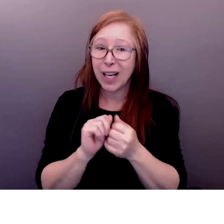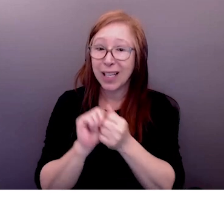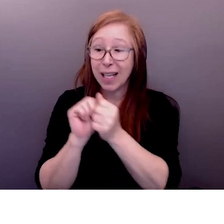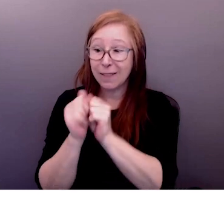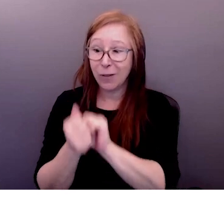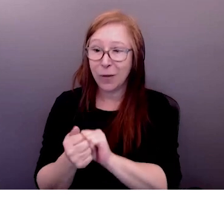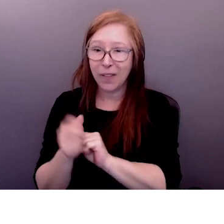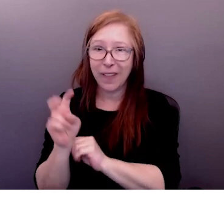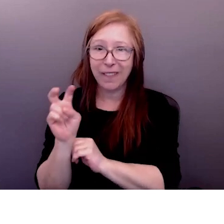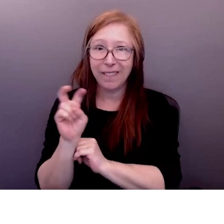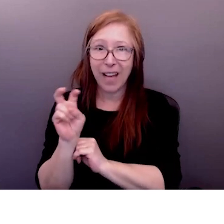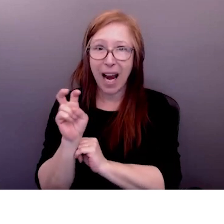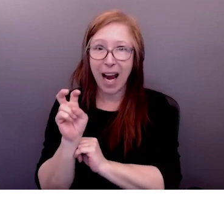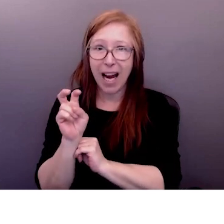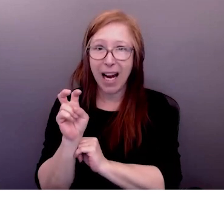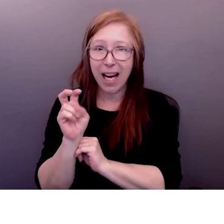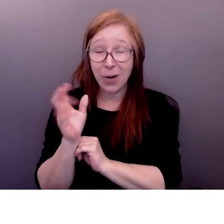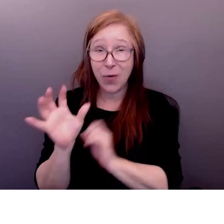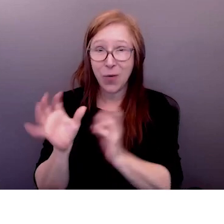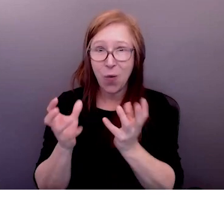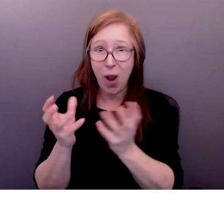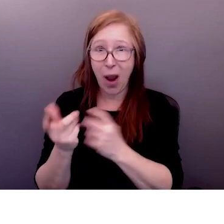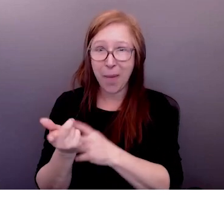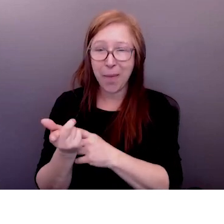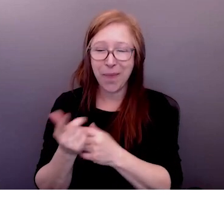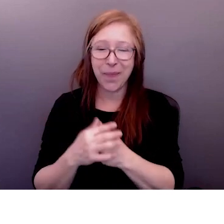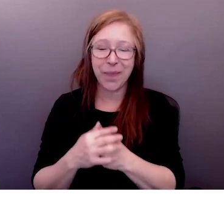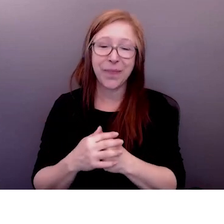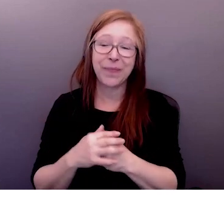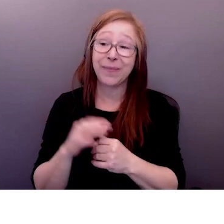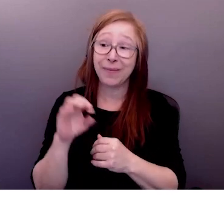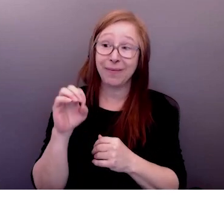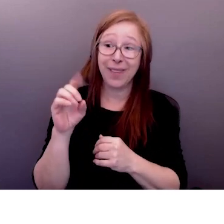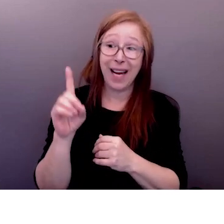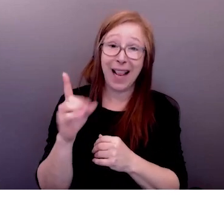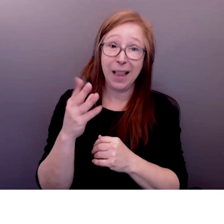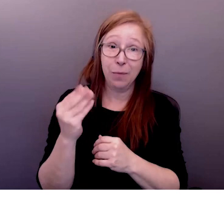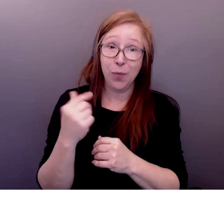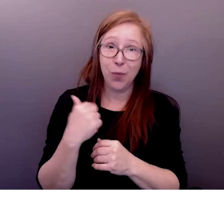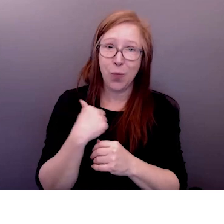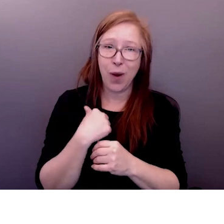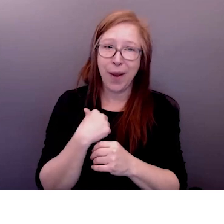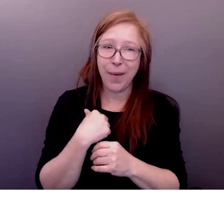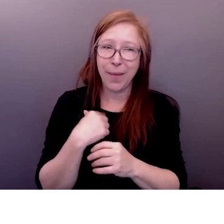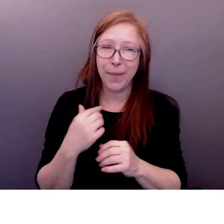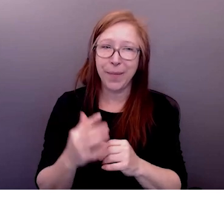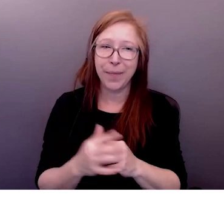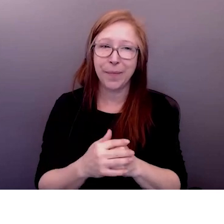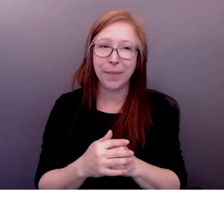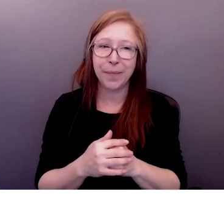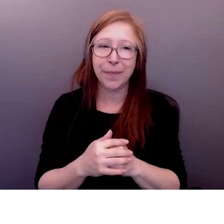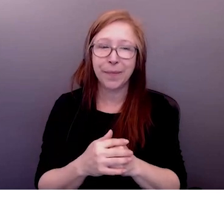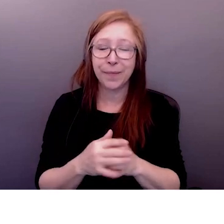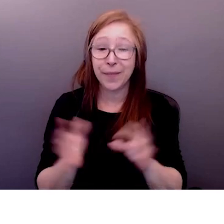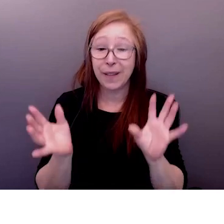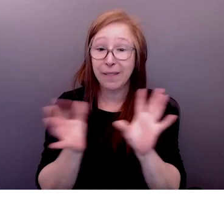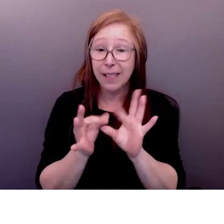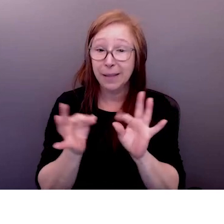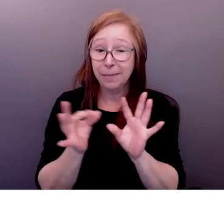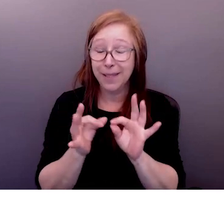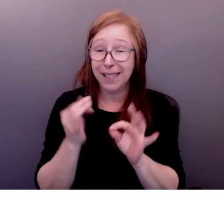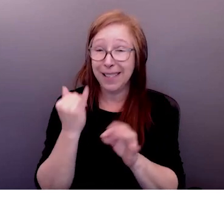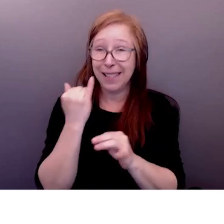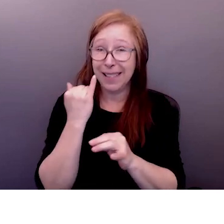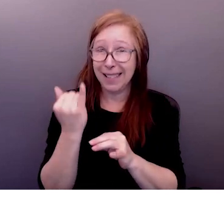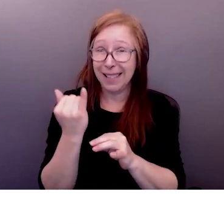'idées et en fait cela peut-être à l'avantage de toutes et de tous mais il différentes manières de